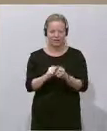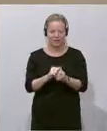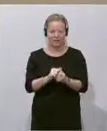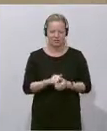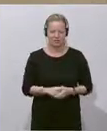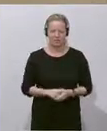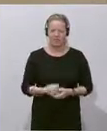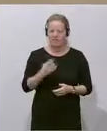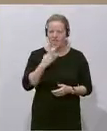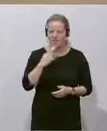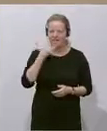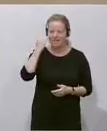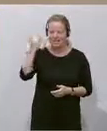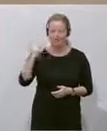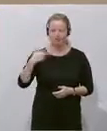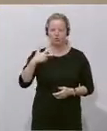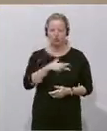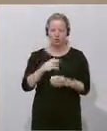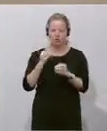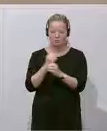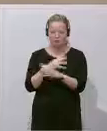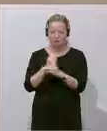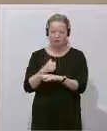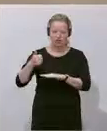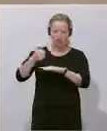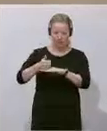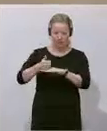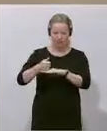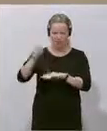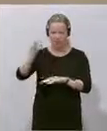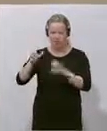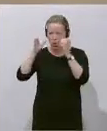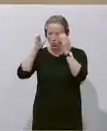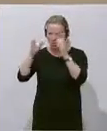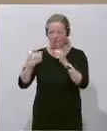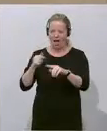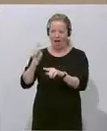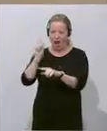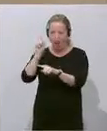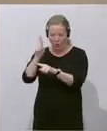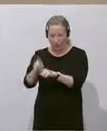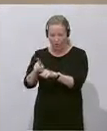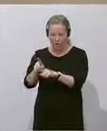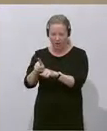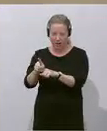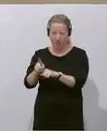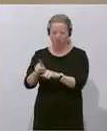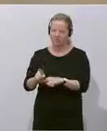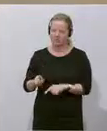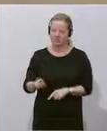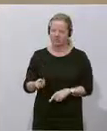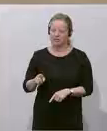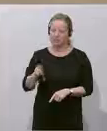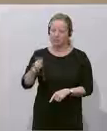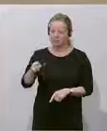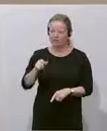-Media-Chef, den Social-Media-Chef der ÖVP zu beauftragen? Herst, lass das